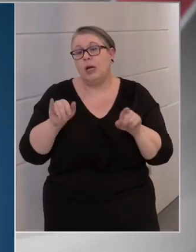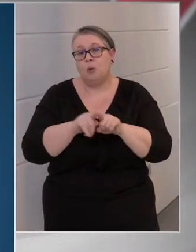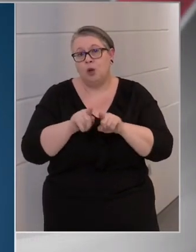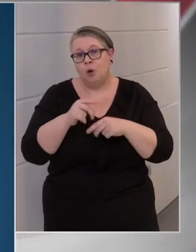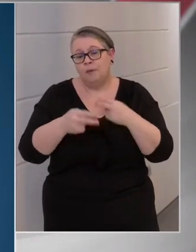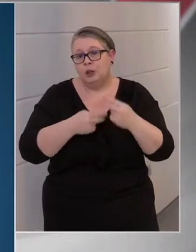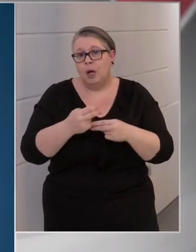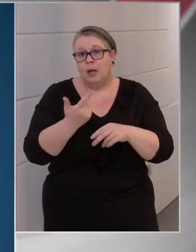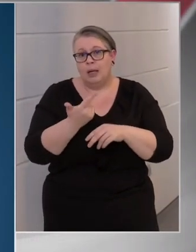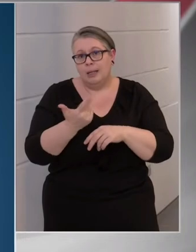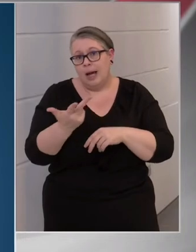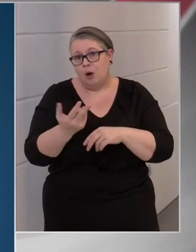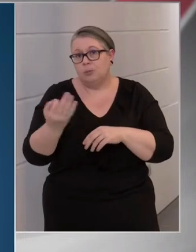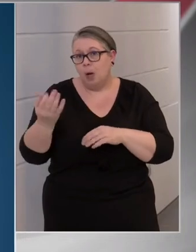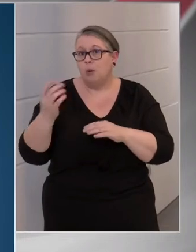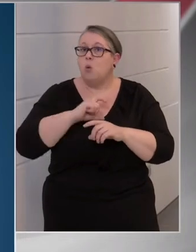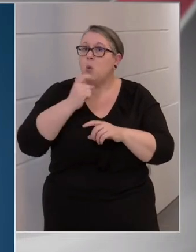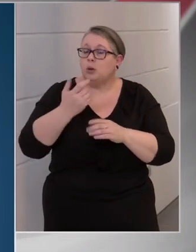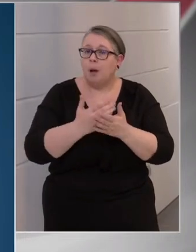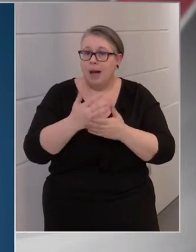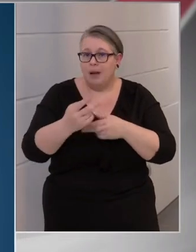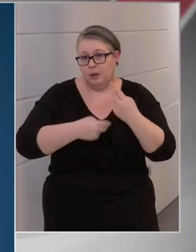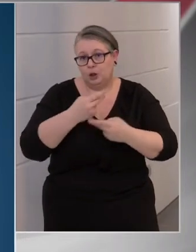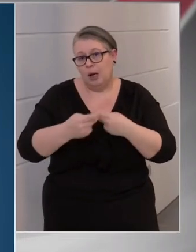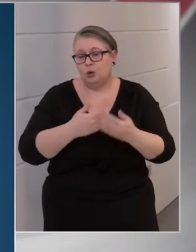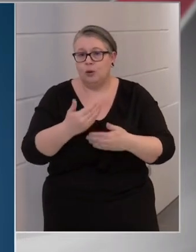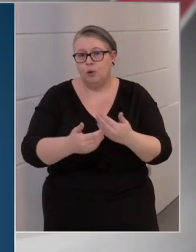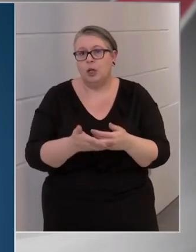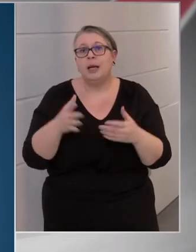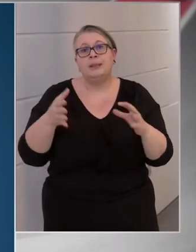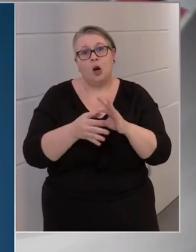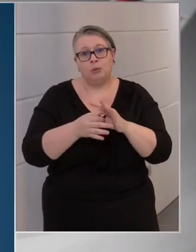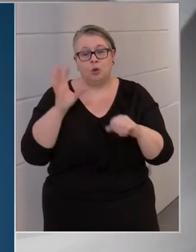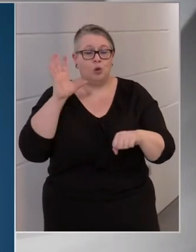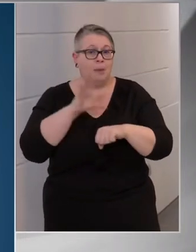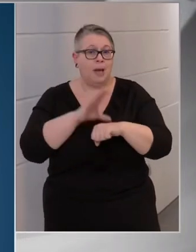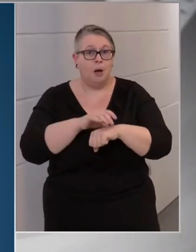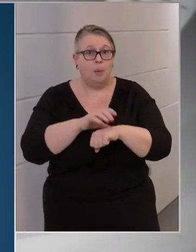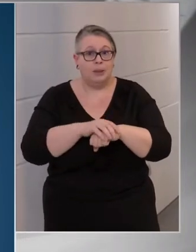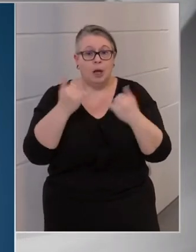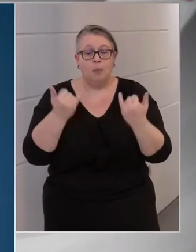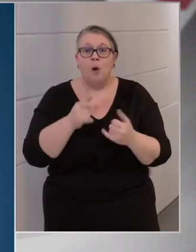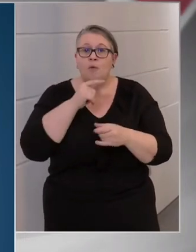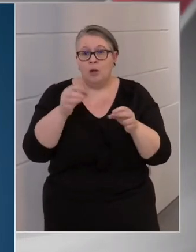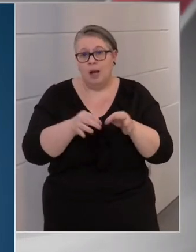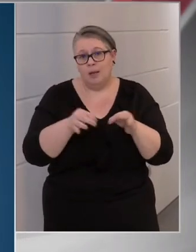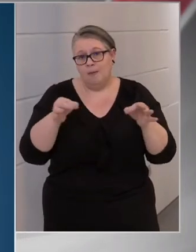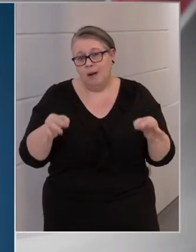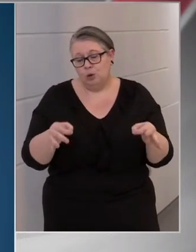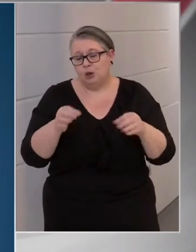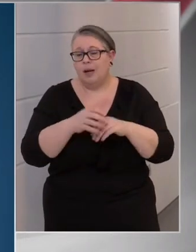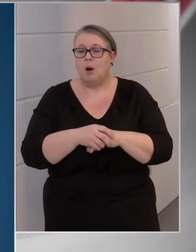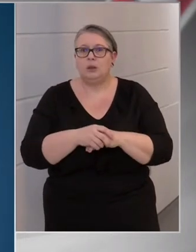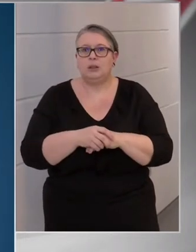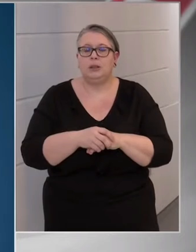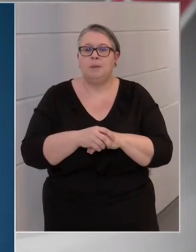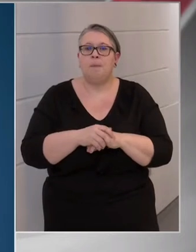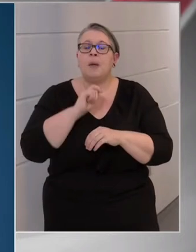két vagy három napja folytat vizsgálatot, és ezzel kapcsolatos megállapításait ma nyilvánosságra fogja hozni.